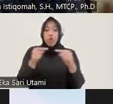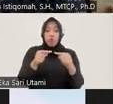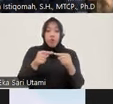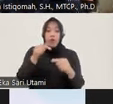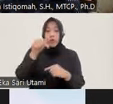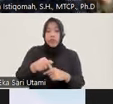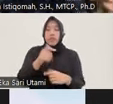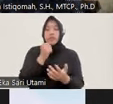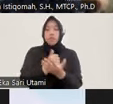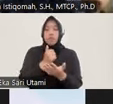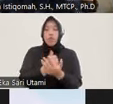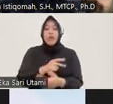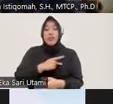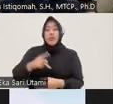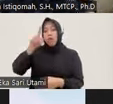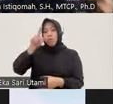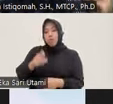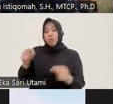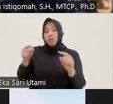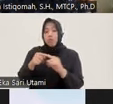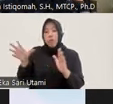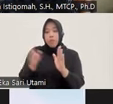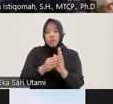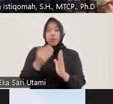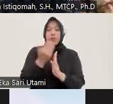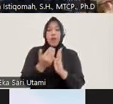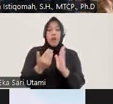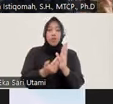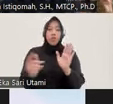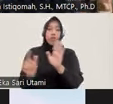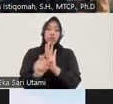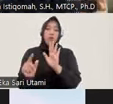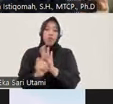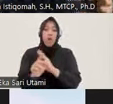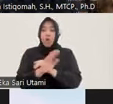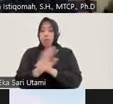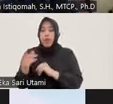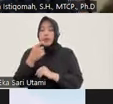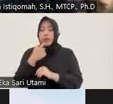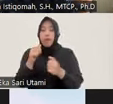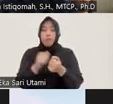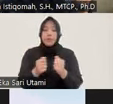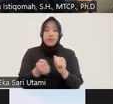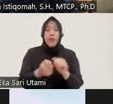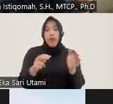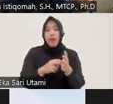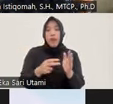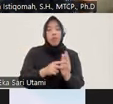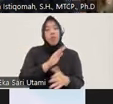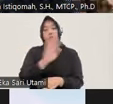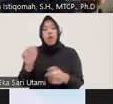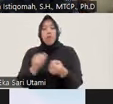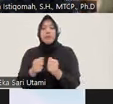sebetulnya kita butuhkan untuk diatur di undang-undang bukan masalah definisi bukan masalah kemudian